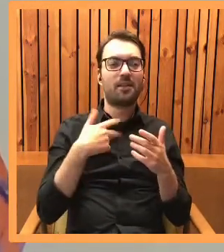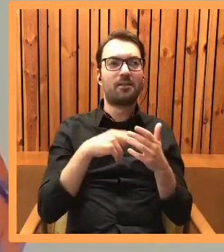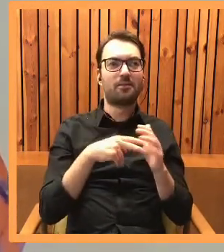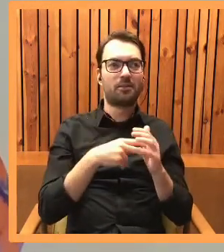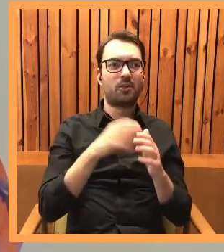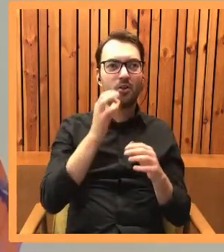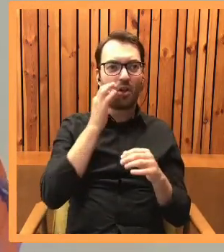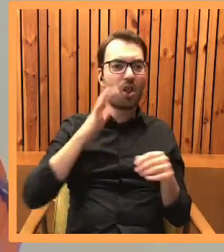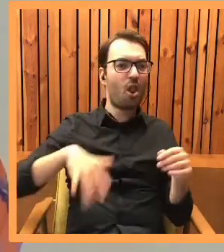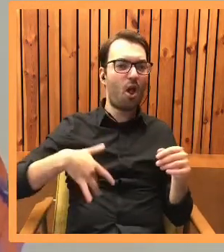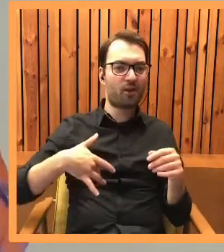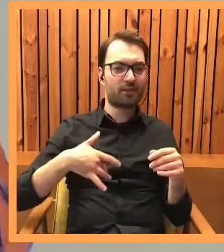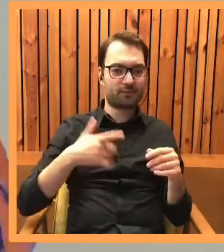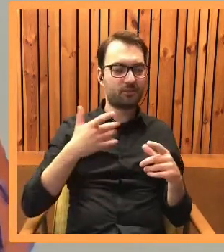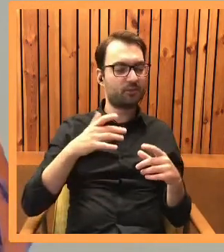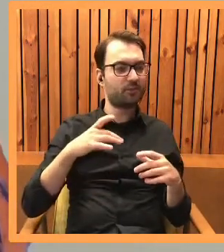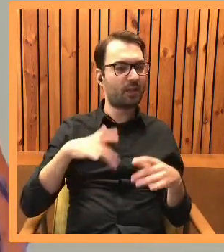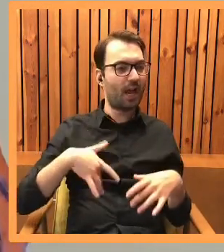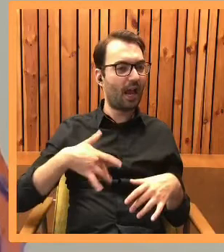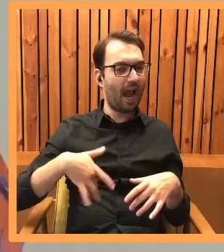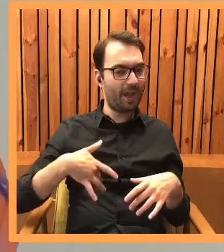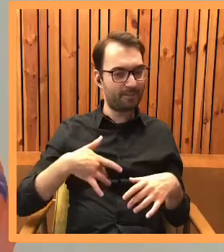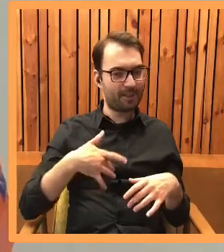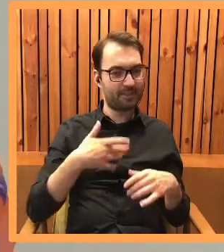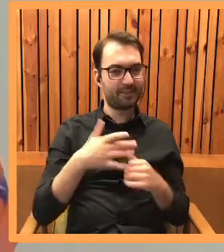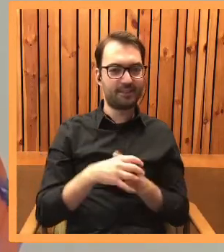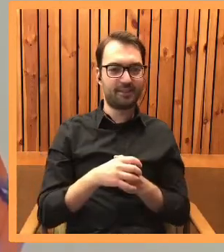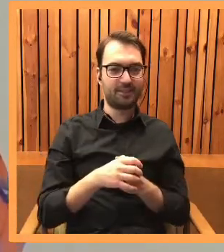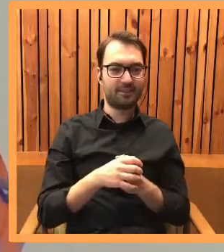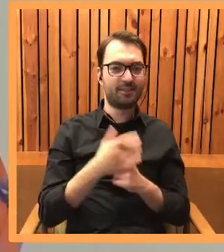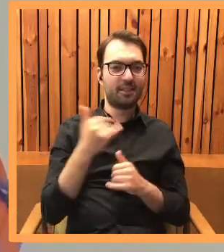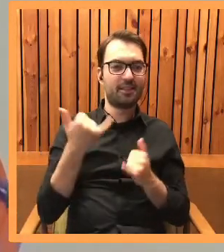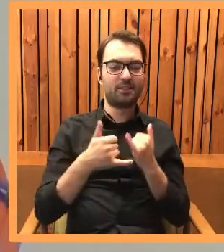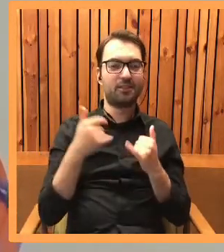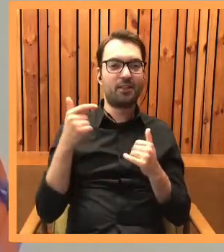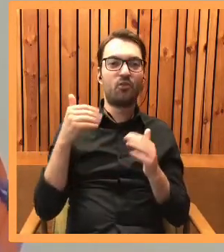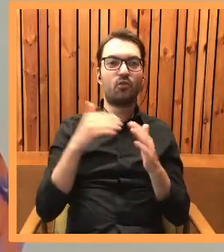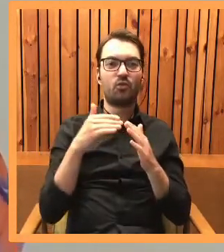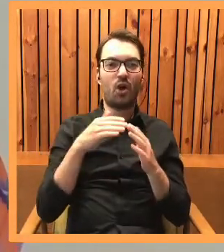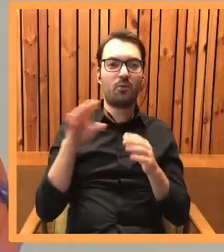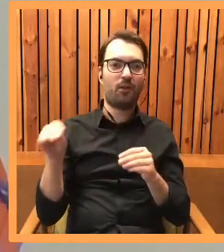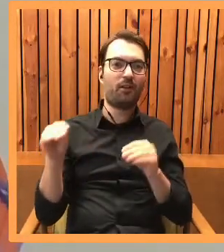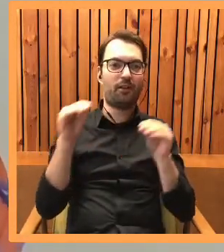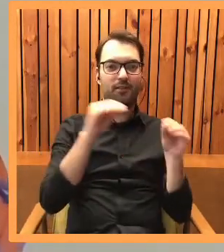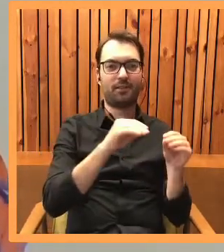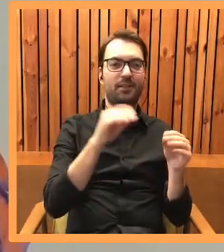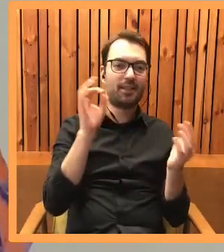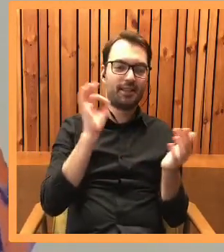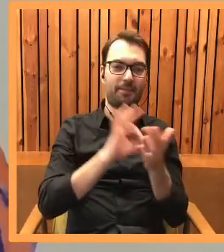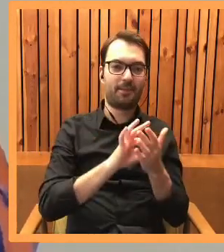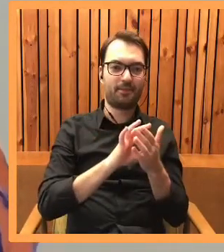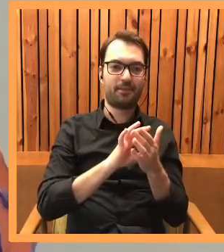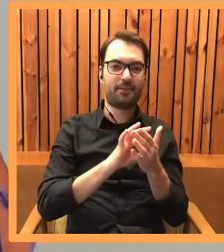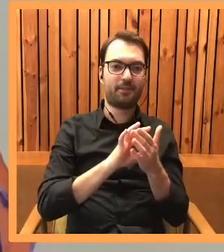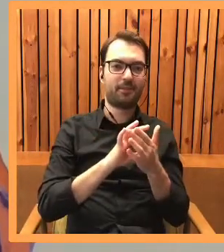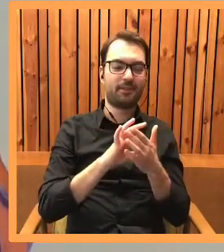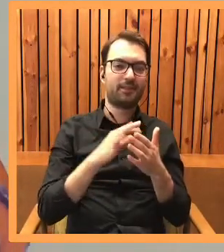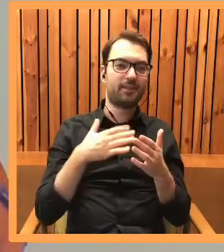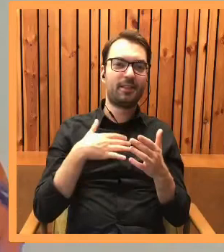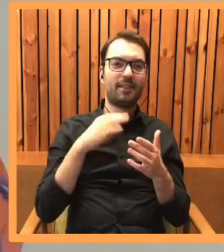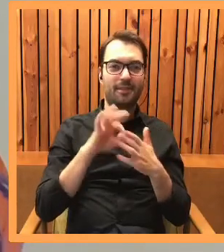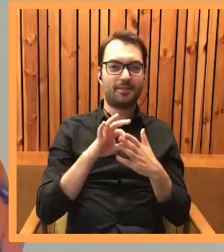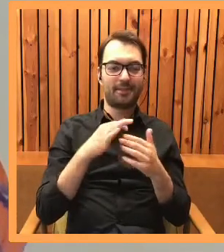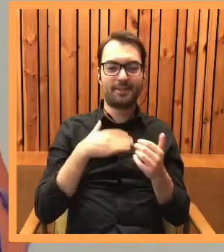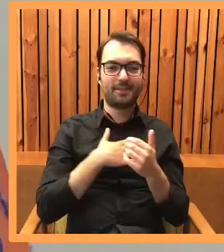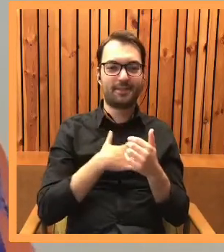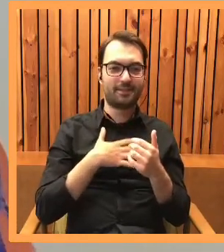kot Lord, jako arystokrata wyrwany ze swojego naturalnego środowiska domowego, na pewno będzie miał jakąś przykrą przygodę, kiedy